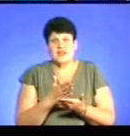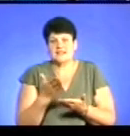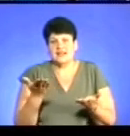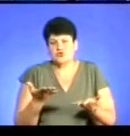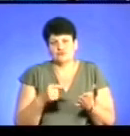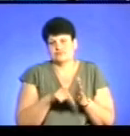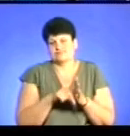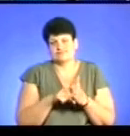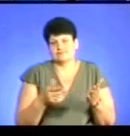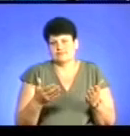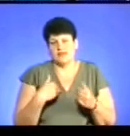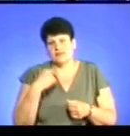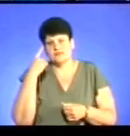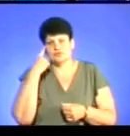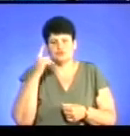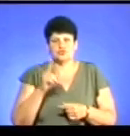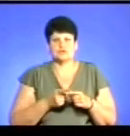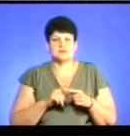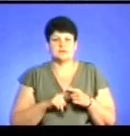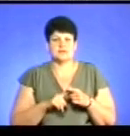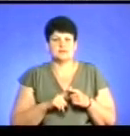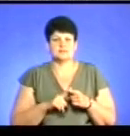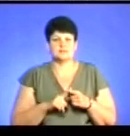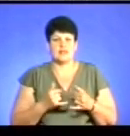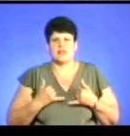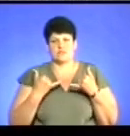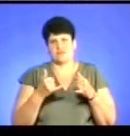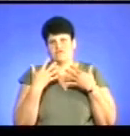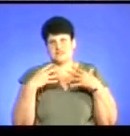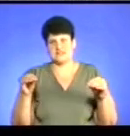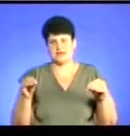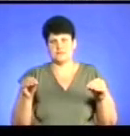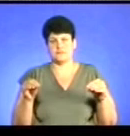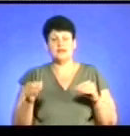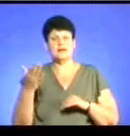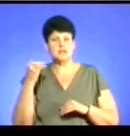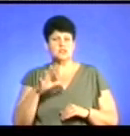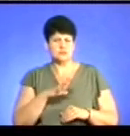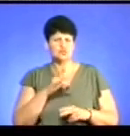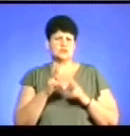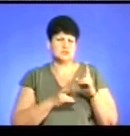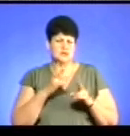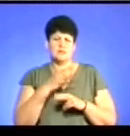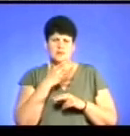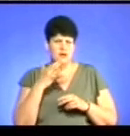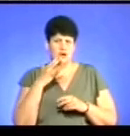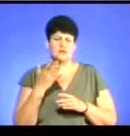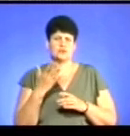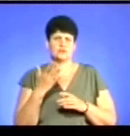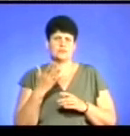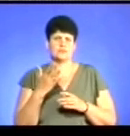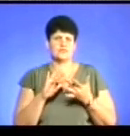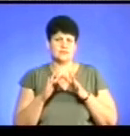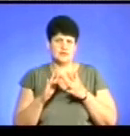політичного підтексту. Мені здається, це неприязні все. Тобто, до того дійсно було багато скарг в соцмережах про те, що роми ведуть